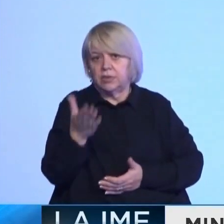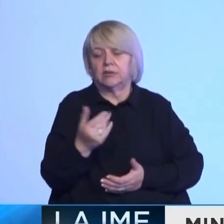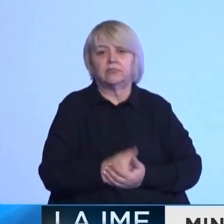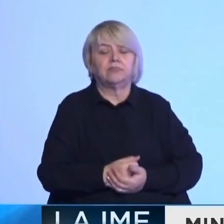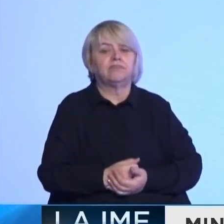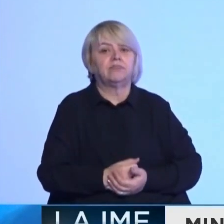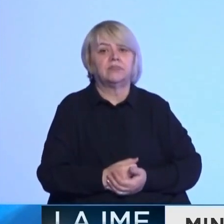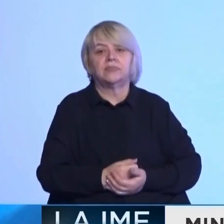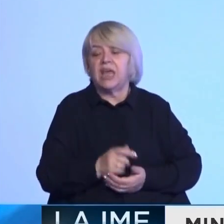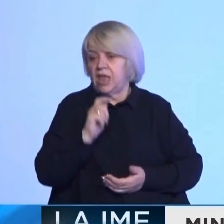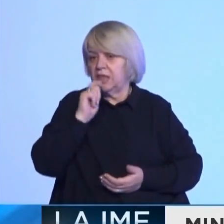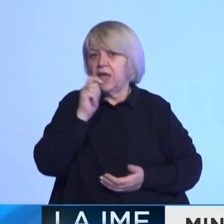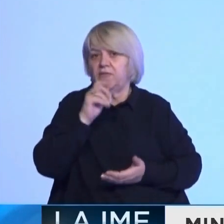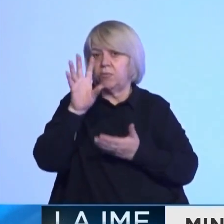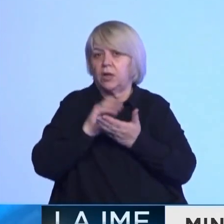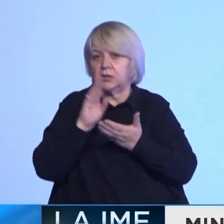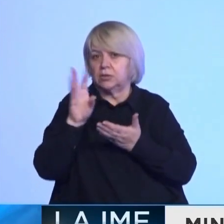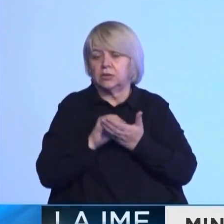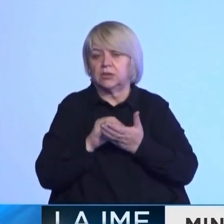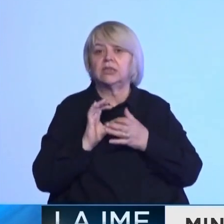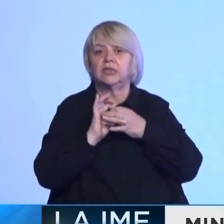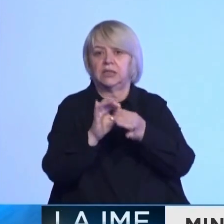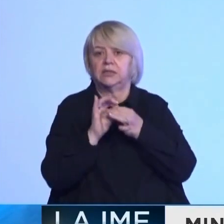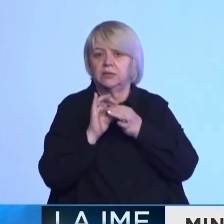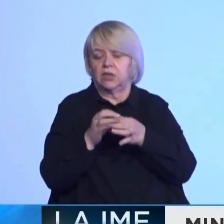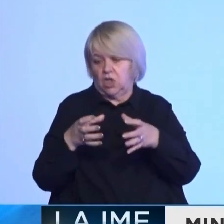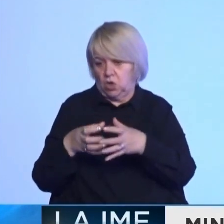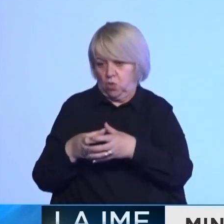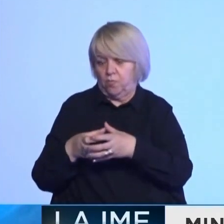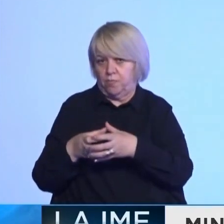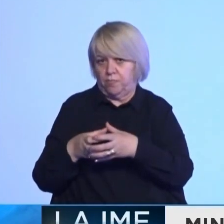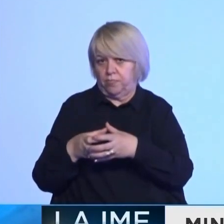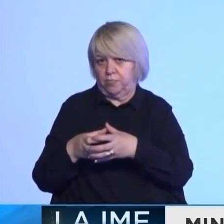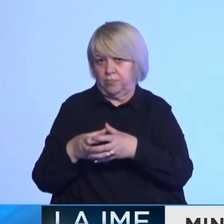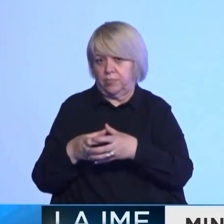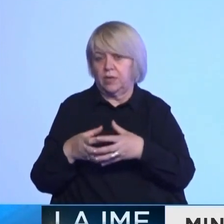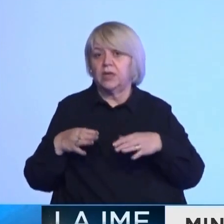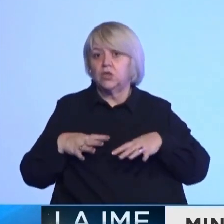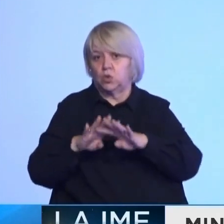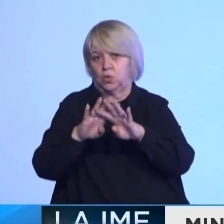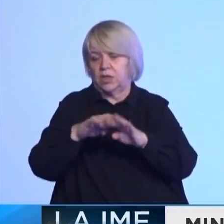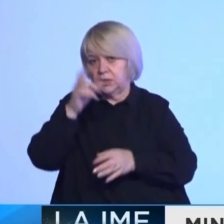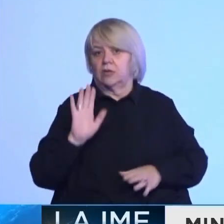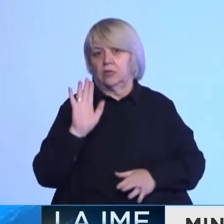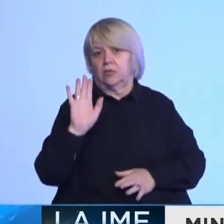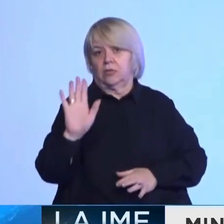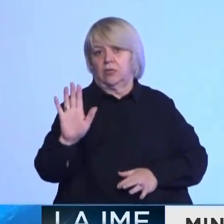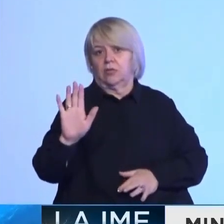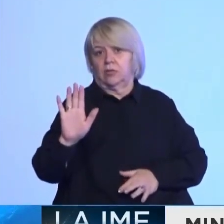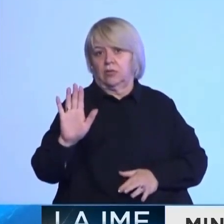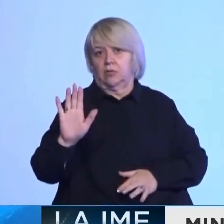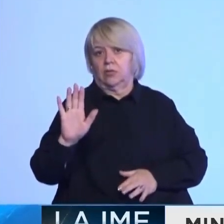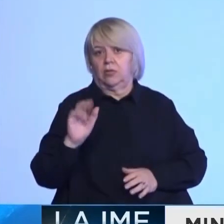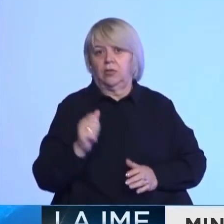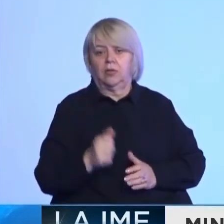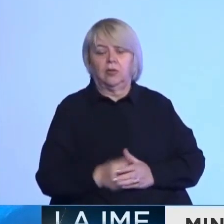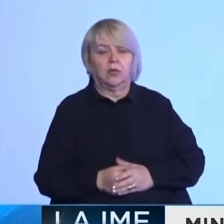evidenca që kemi në lidhje me ndërlidhjen e këti grupi me strukturat shtetërorit të siguris. Normalisht që